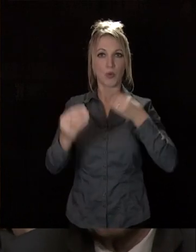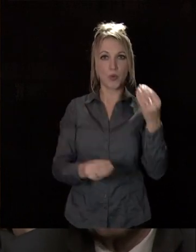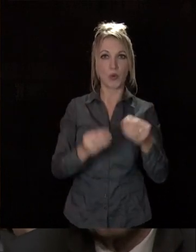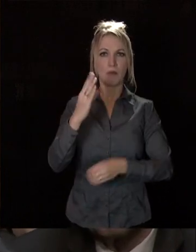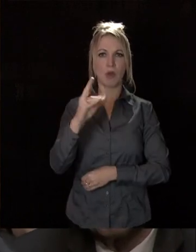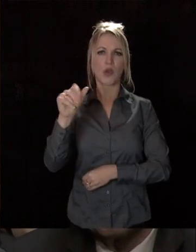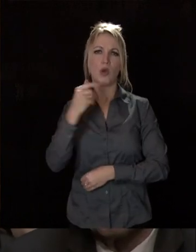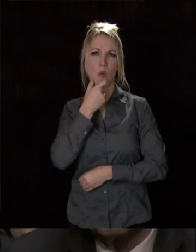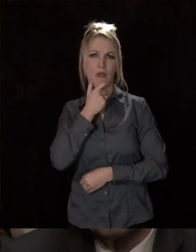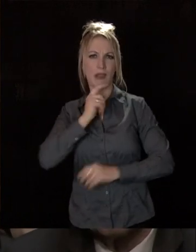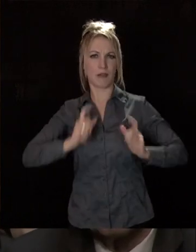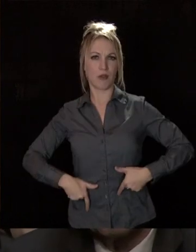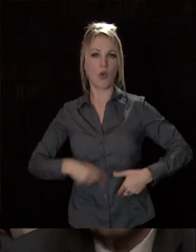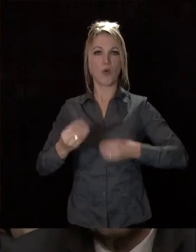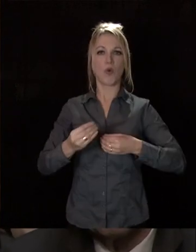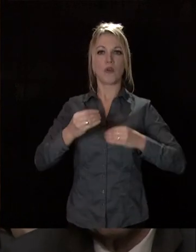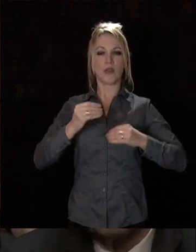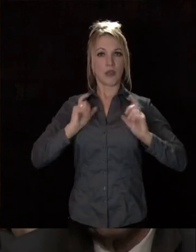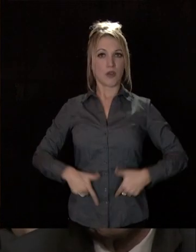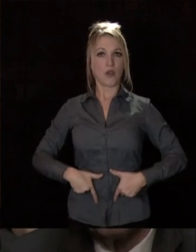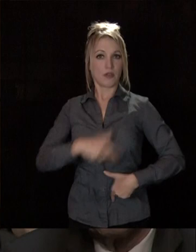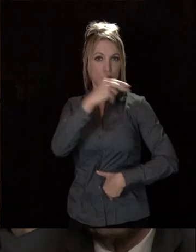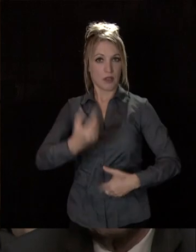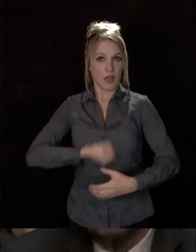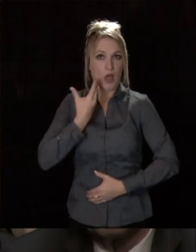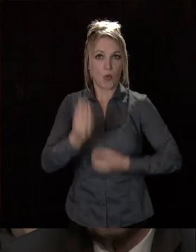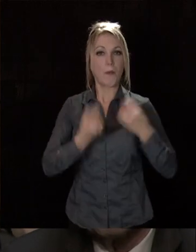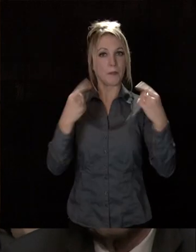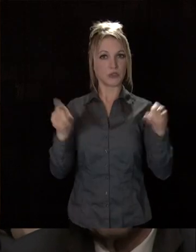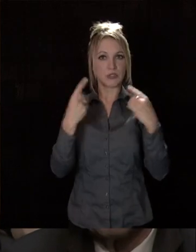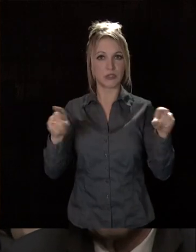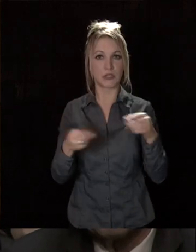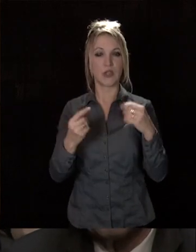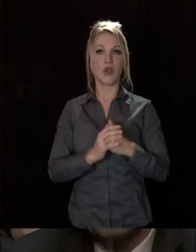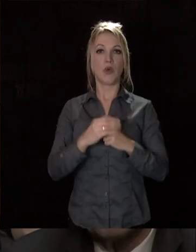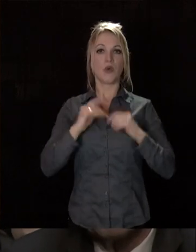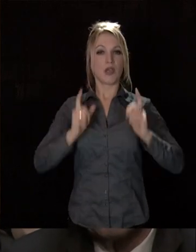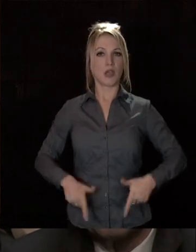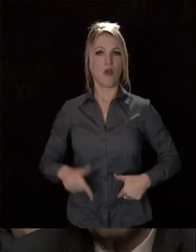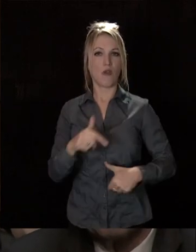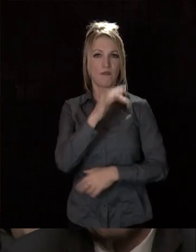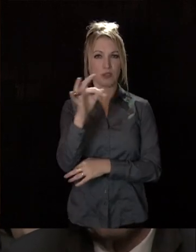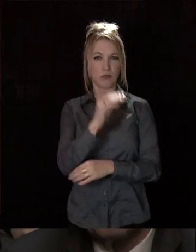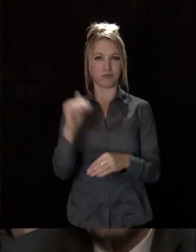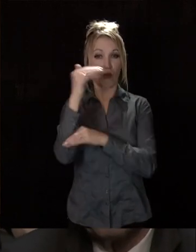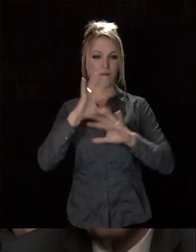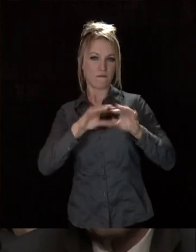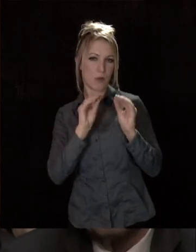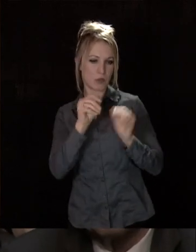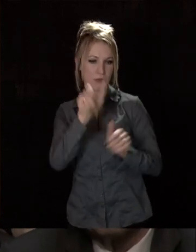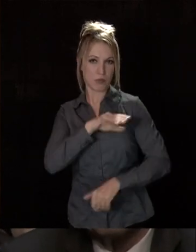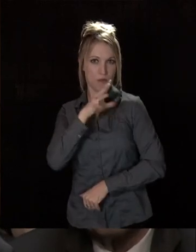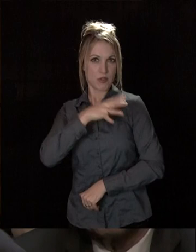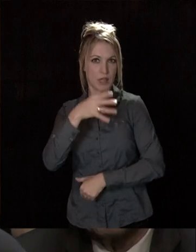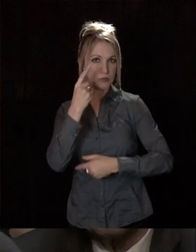School of Business, l'école nationale d'art, l'école supérieure de musique, l'une des 11 écoles françaises qui forment les professionnels de la